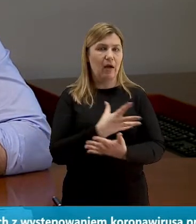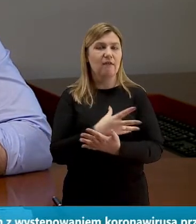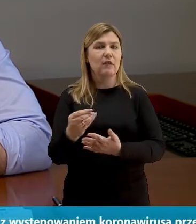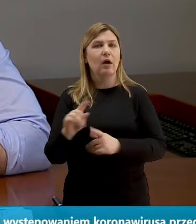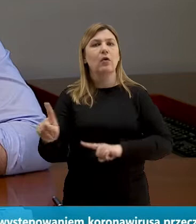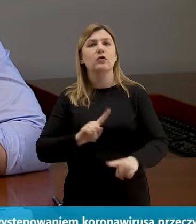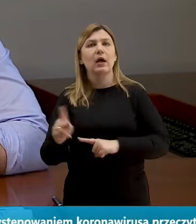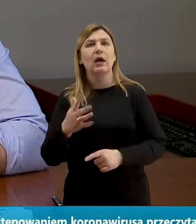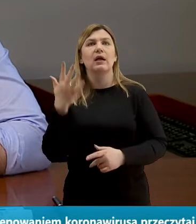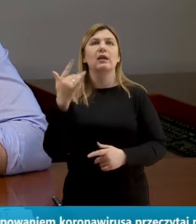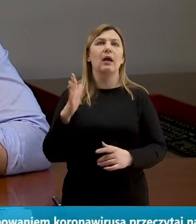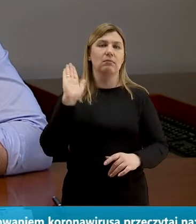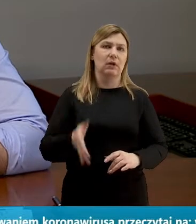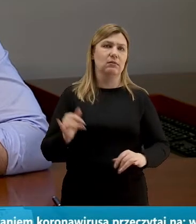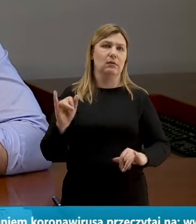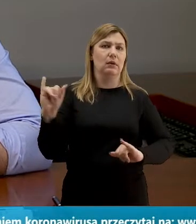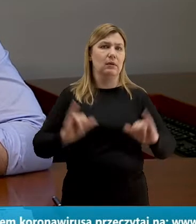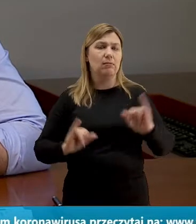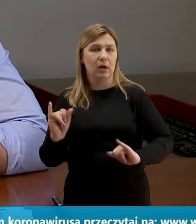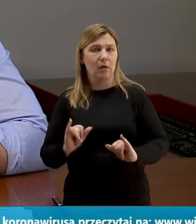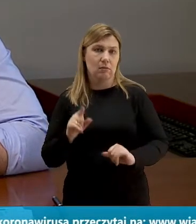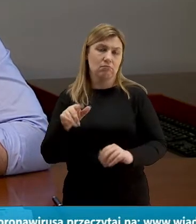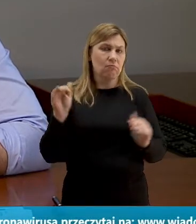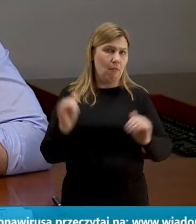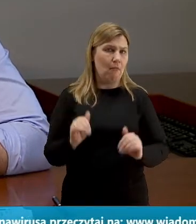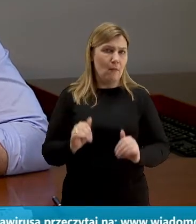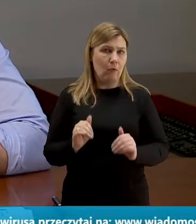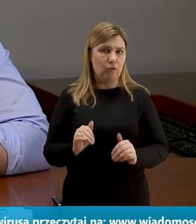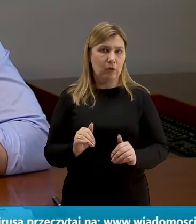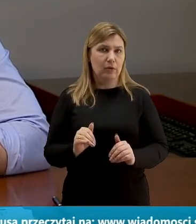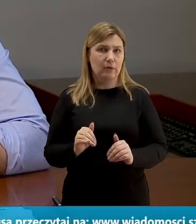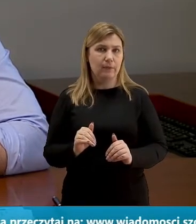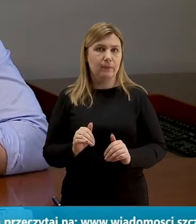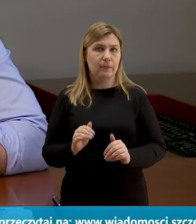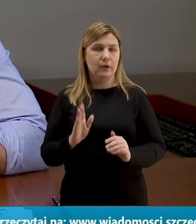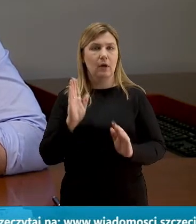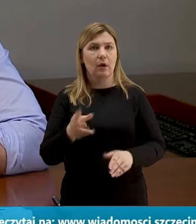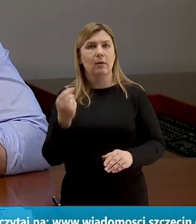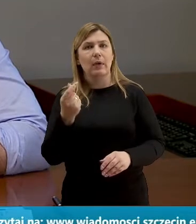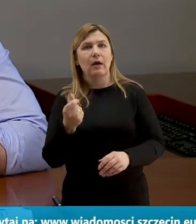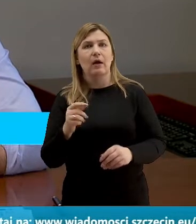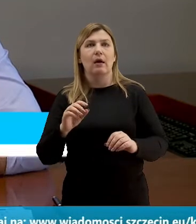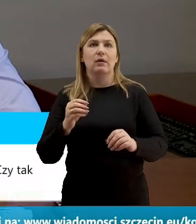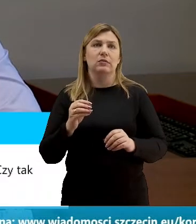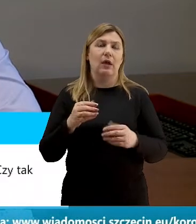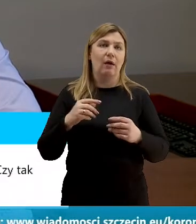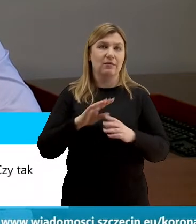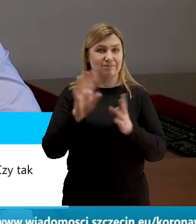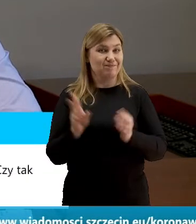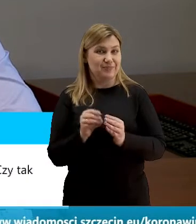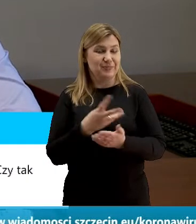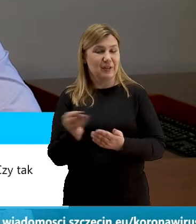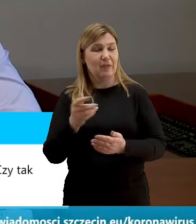wydarzeń artystycznych być może nie będzie to kwota odpowiadająca pełnej aktywności ale na pewno takie